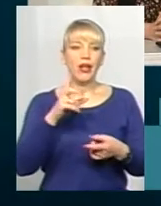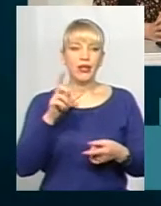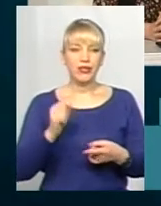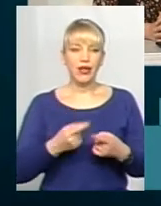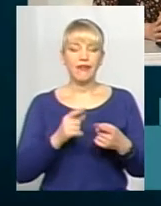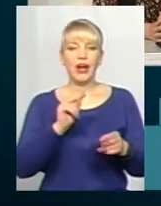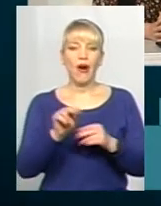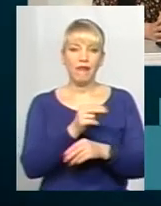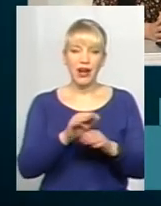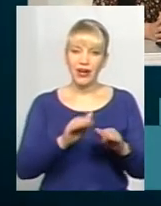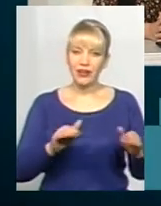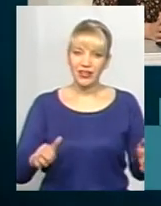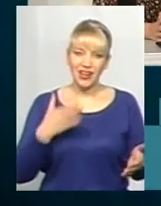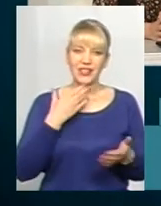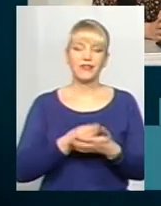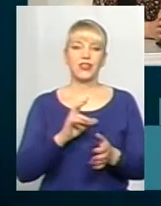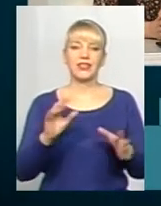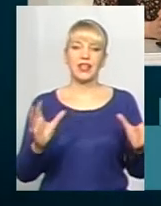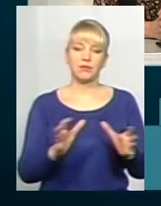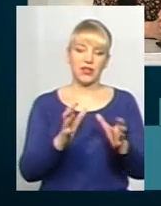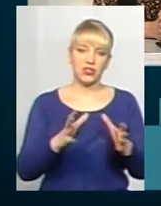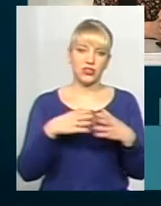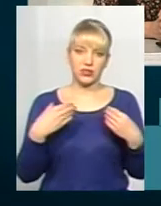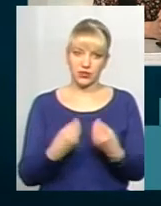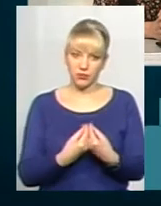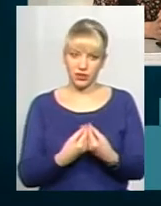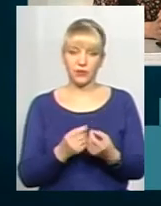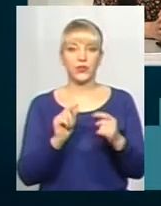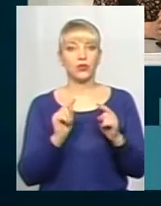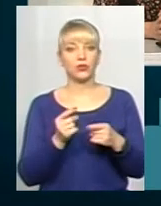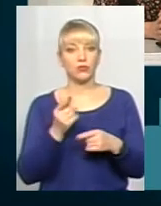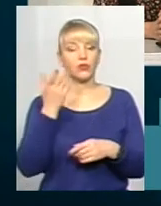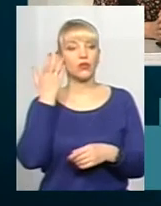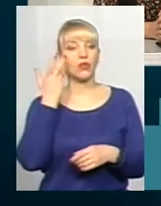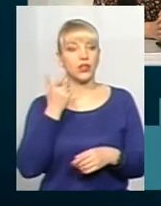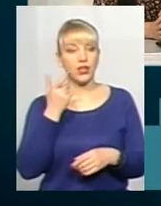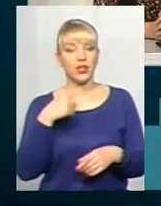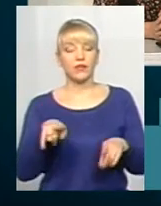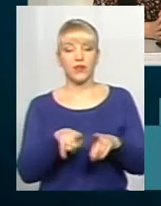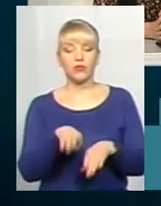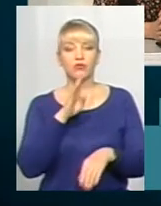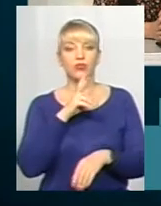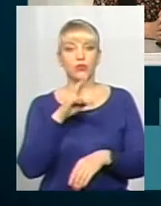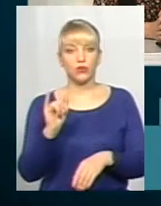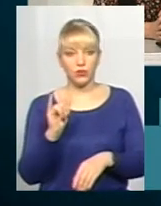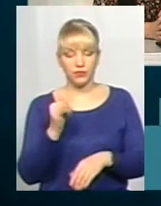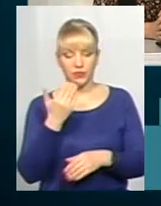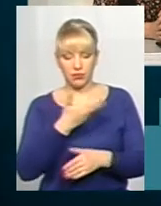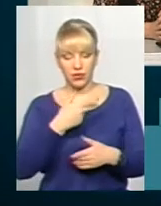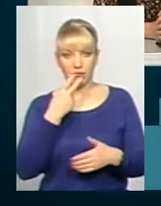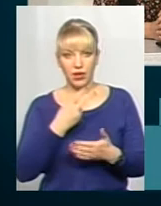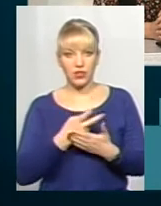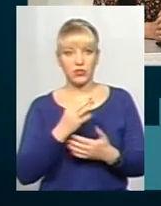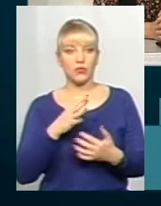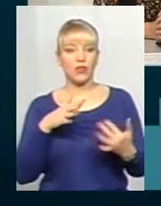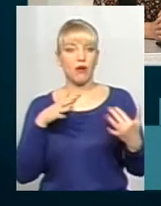в сім'ї, за виховання дітей, за збереження сім'ї. І тому, коли таку жінку ми бачимо на полі